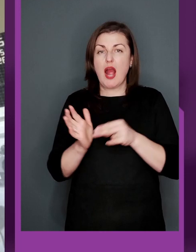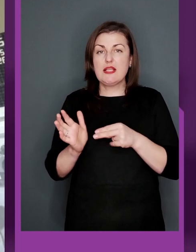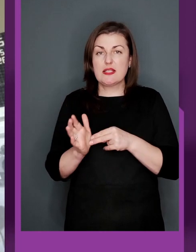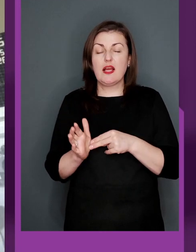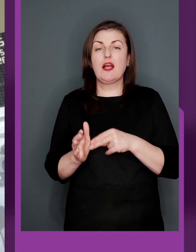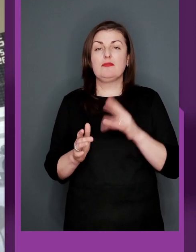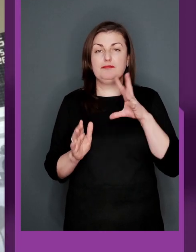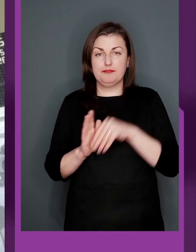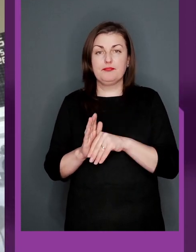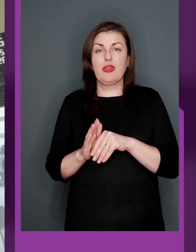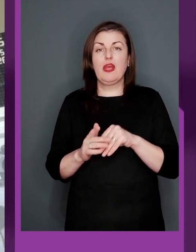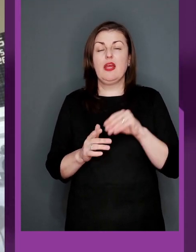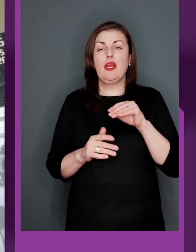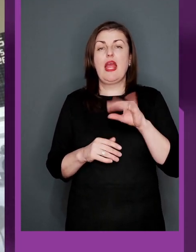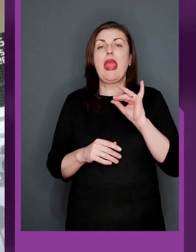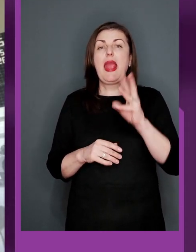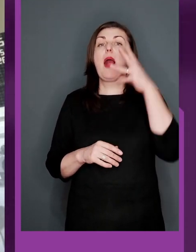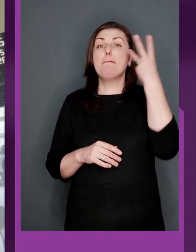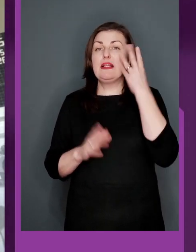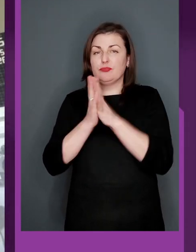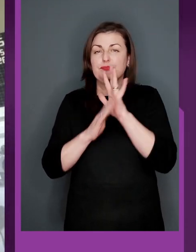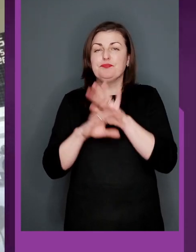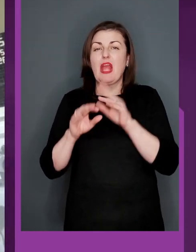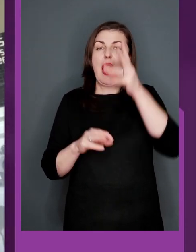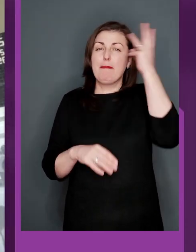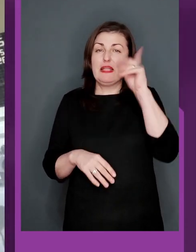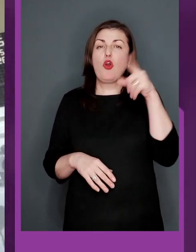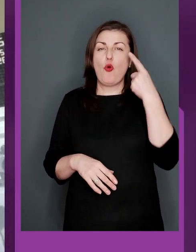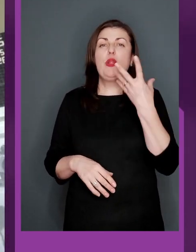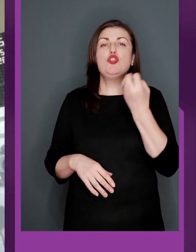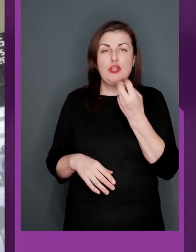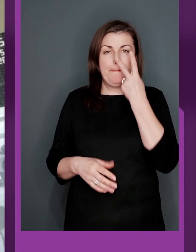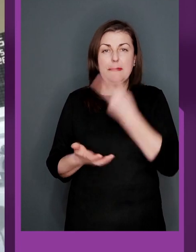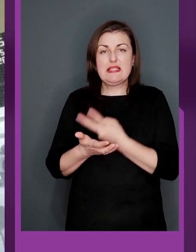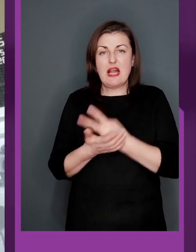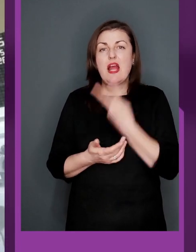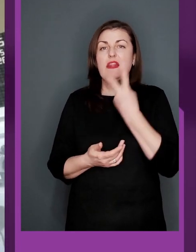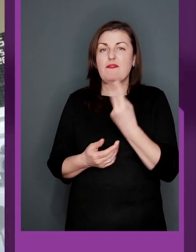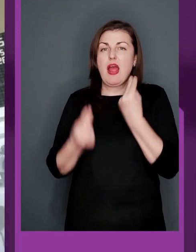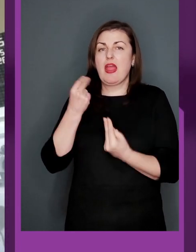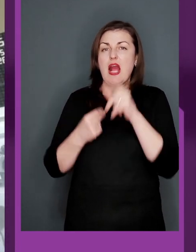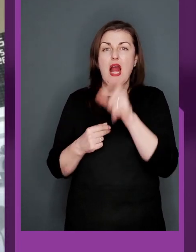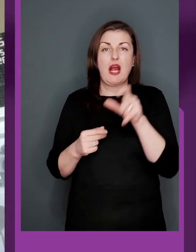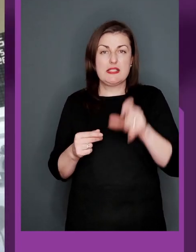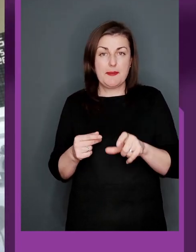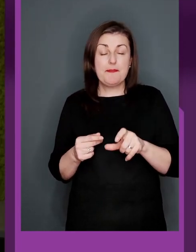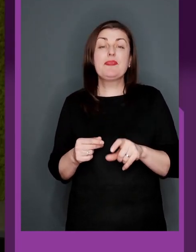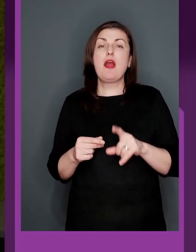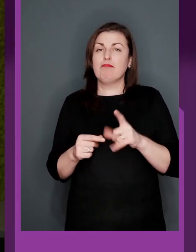Черкаська, принципі, Хмельницька, вибачаю, ще Хмельницька область представлена двома гравцями.